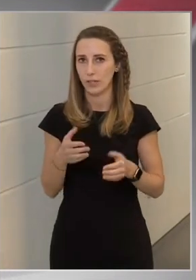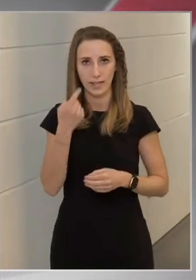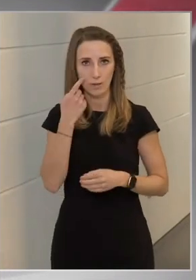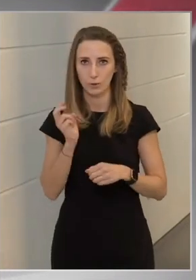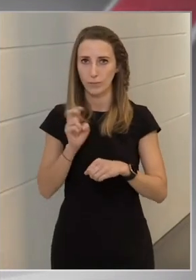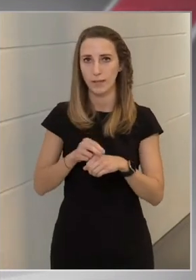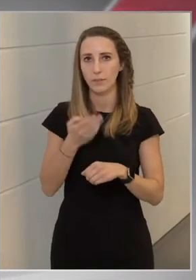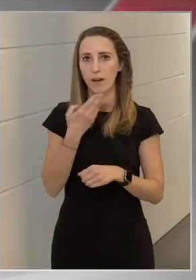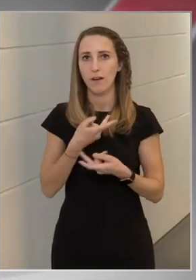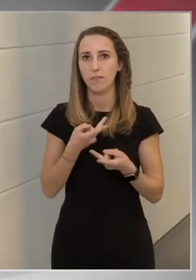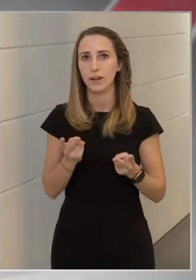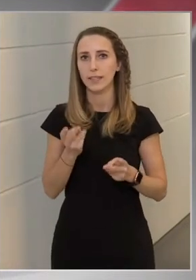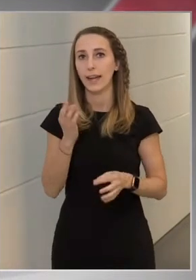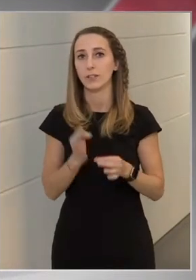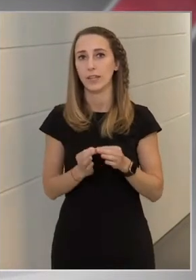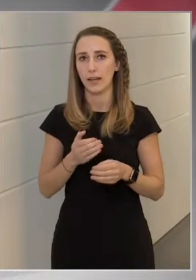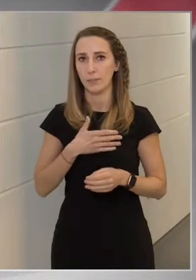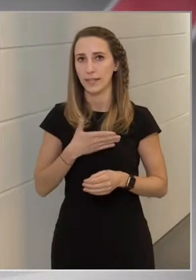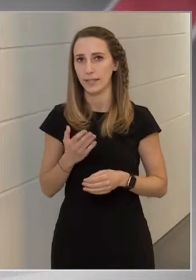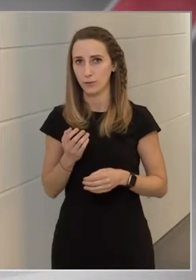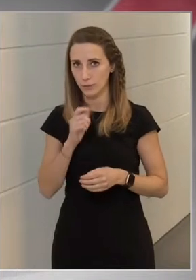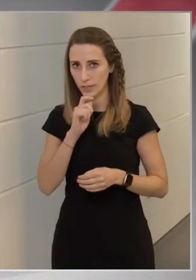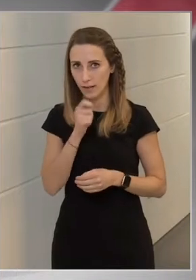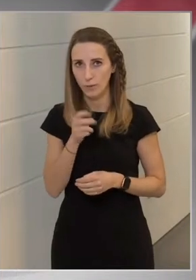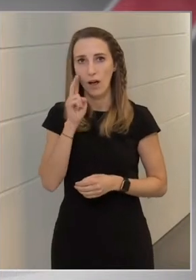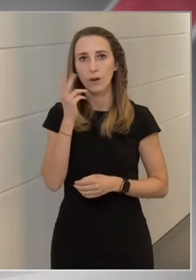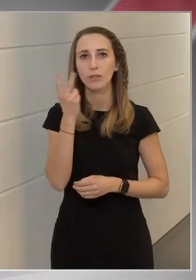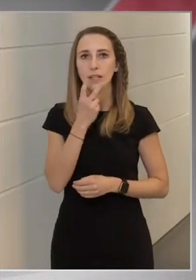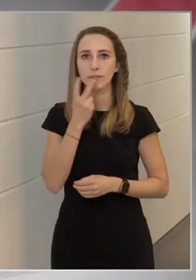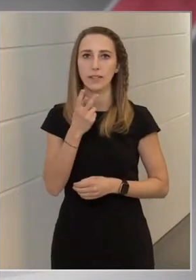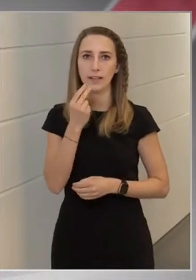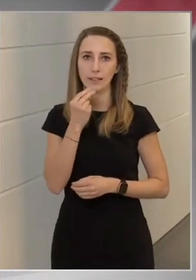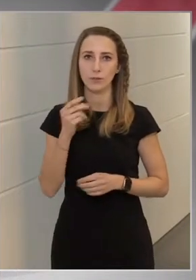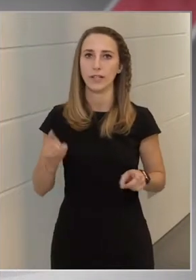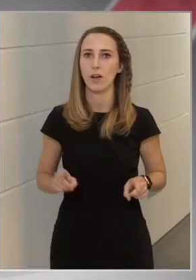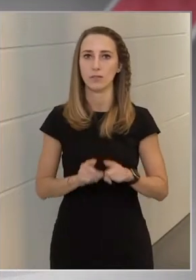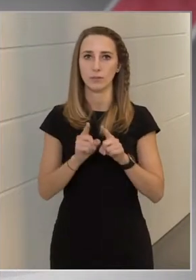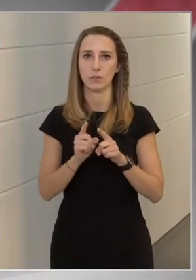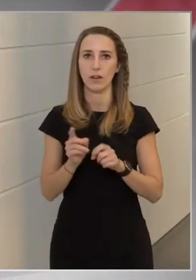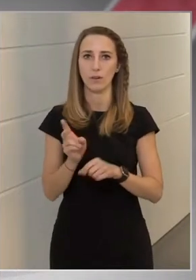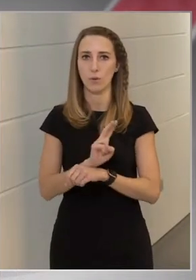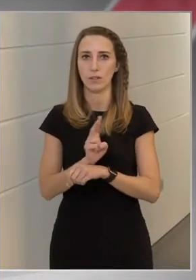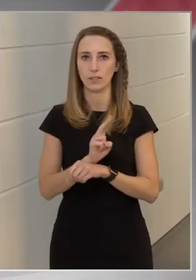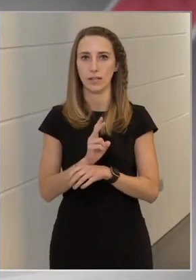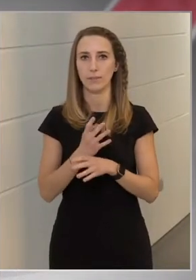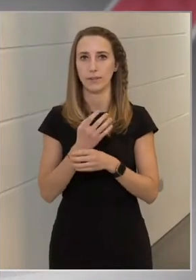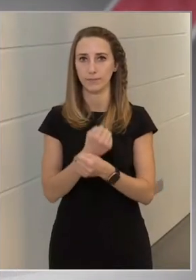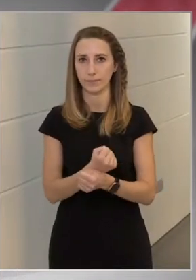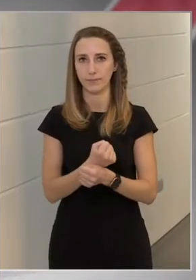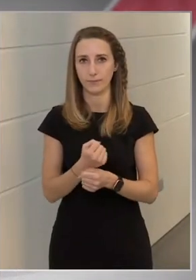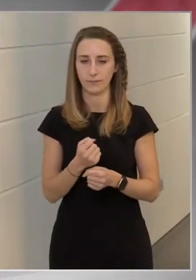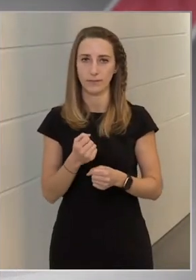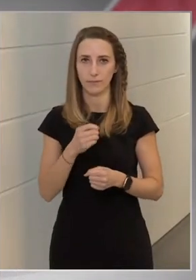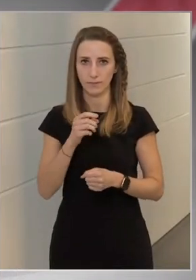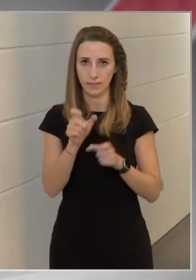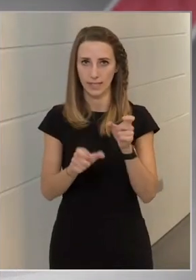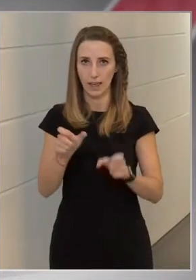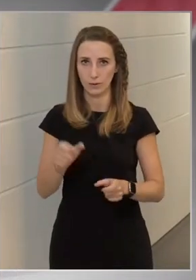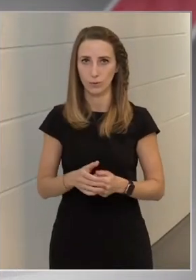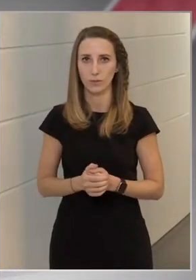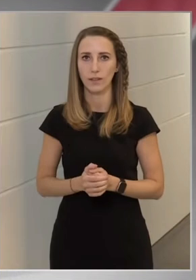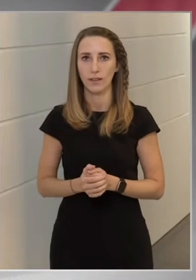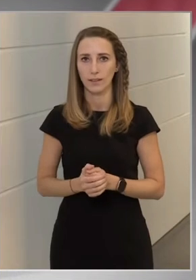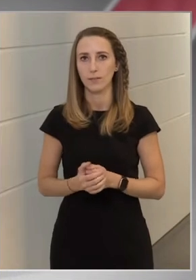belépni. Ha valakinek ez esetleg mégis sikerül, akkor természetesen a rendőrség azonnal őrizetbe veszi az illetőt. Ne felejtsük el, hogy korábban